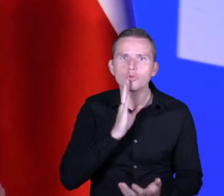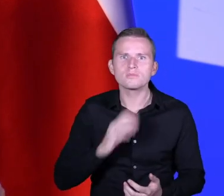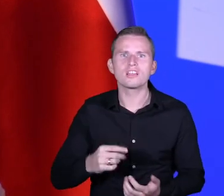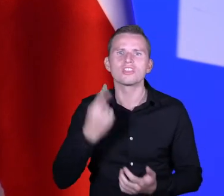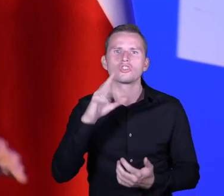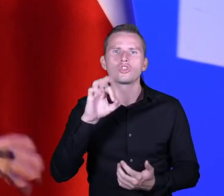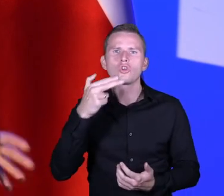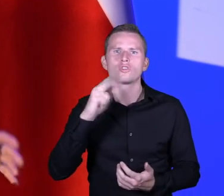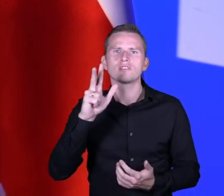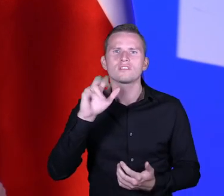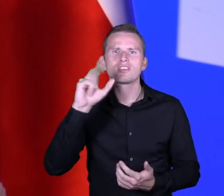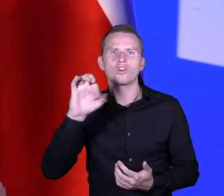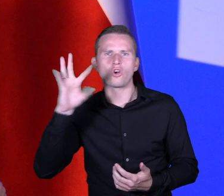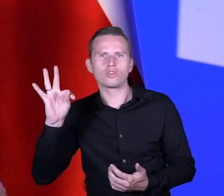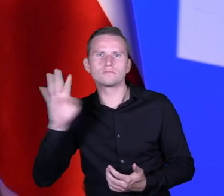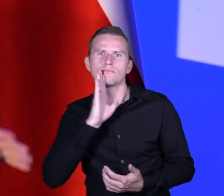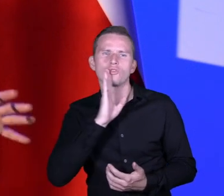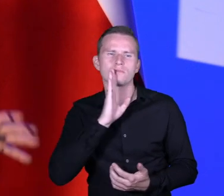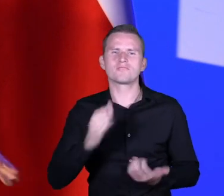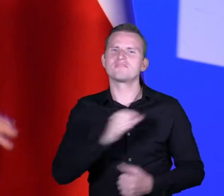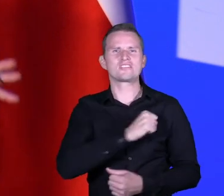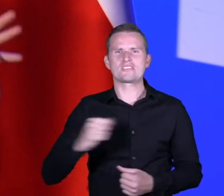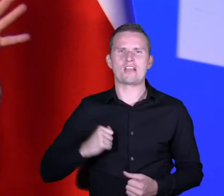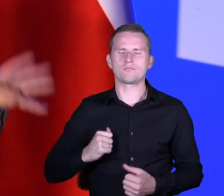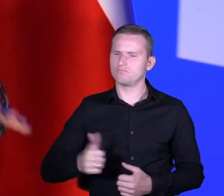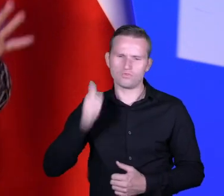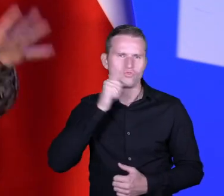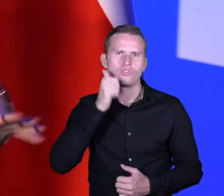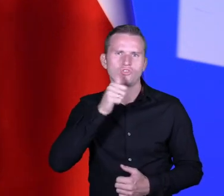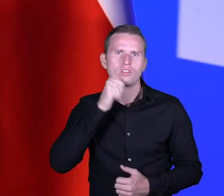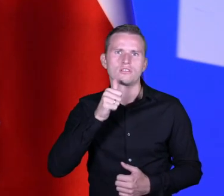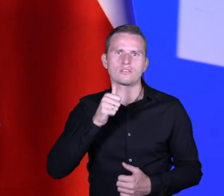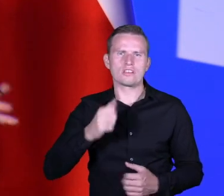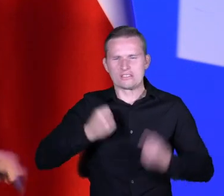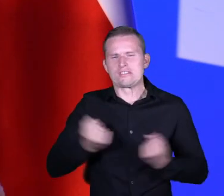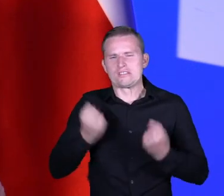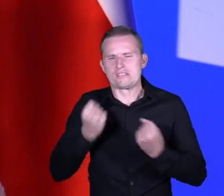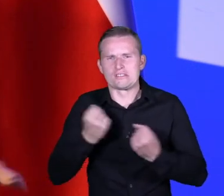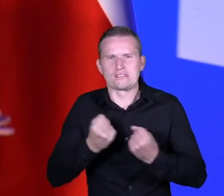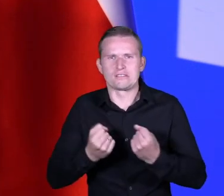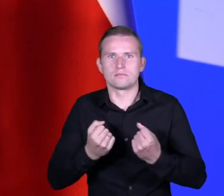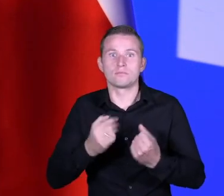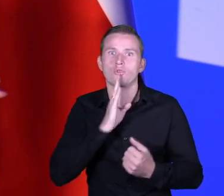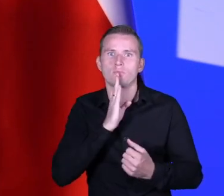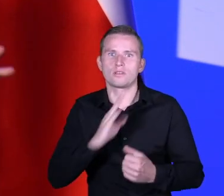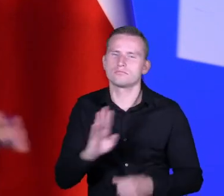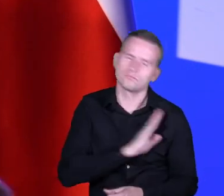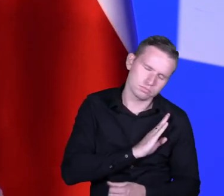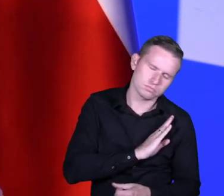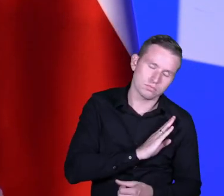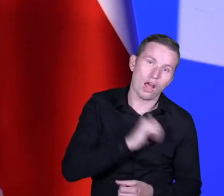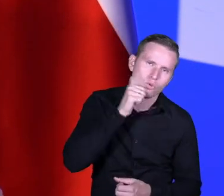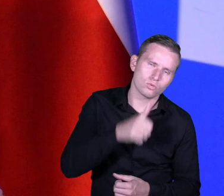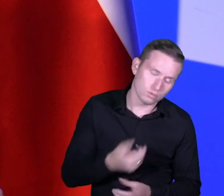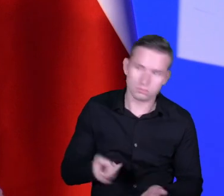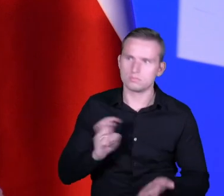'em edukacji, taką Stasią Bozowską, która po prostu każdego dnia umiera, bo robi wszystko i nie potrafi dzielić się